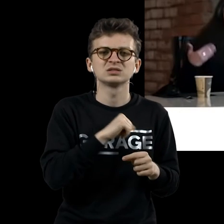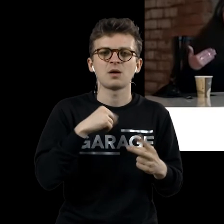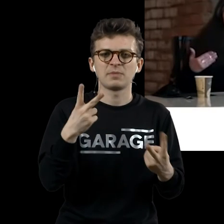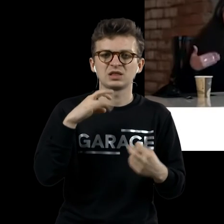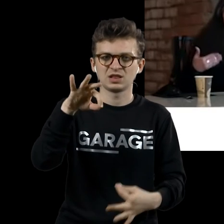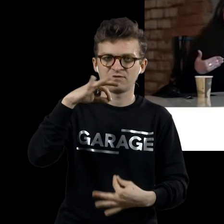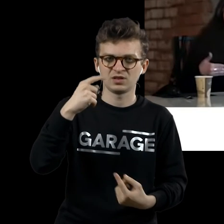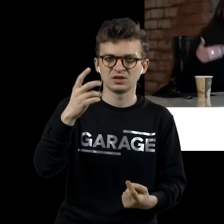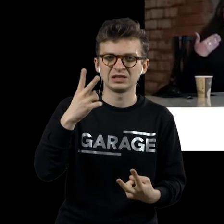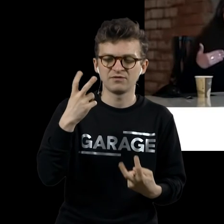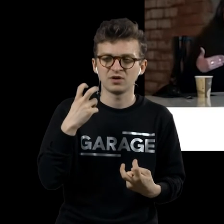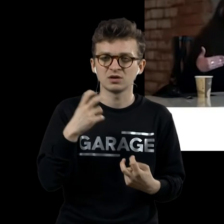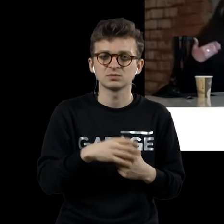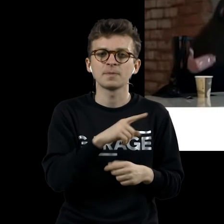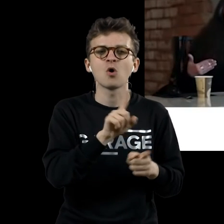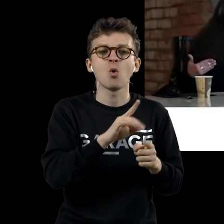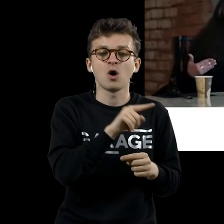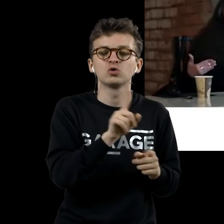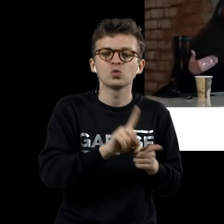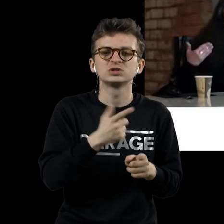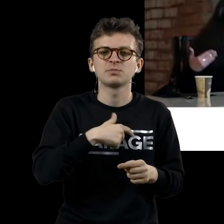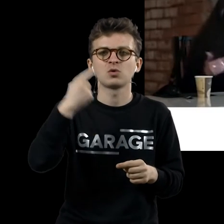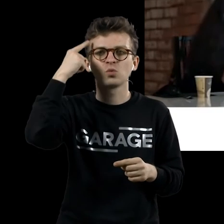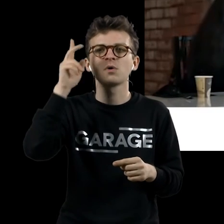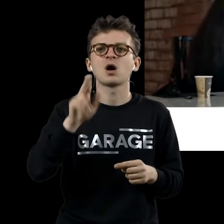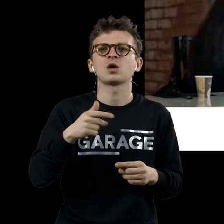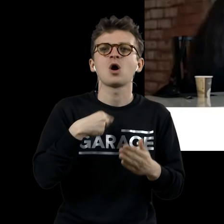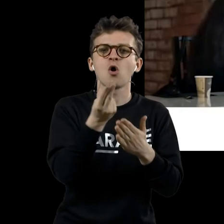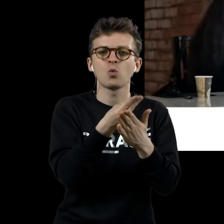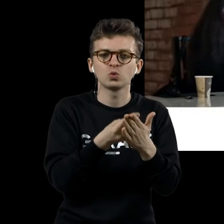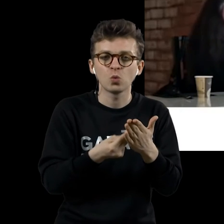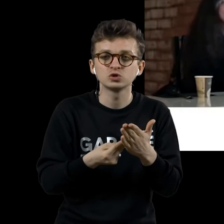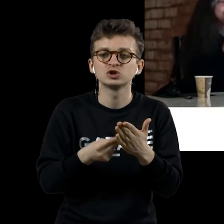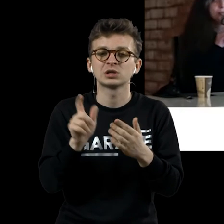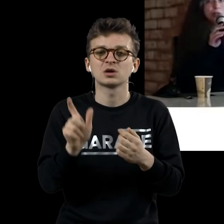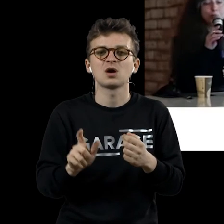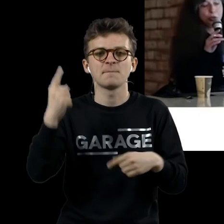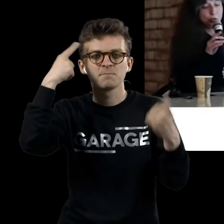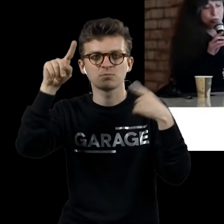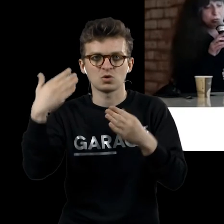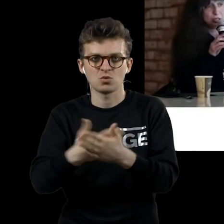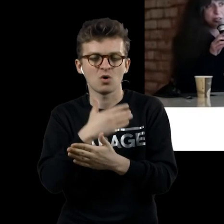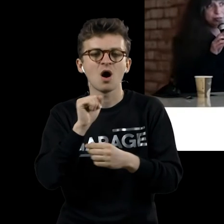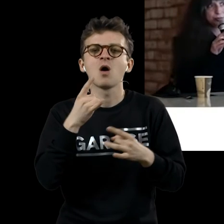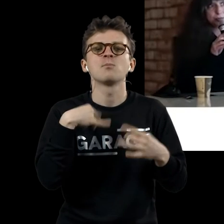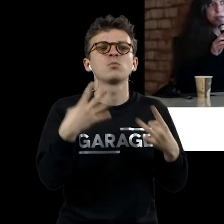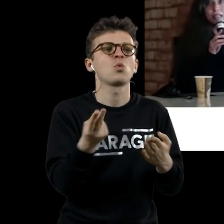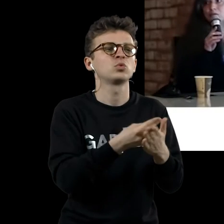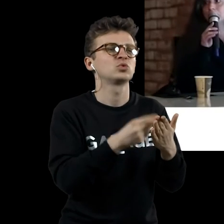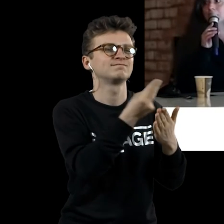Он тоже мыслил себя художником-изобретателем, а не художником-живописцем. С чем бы, как бы, что для